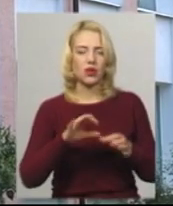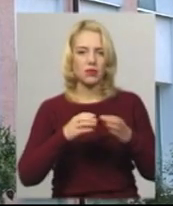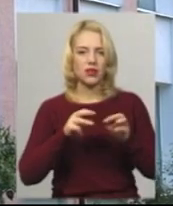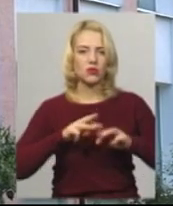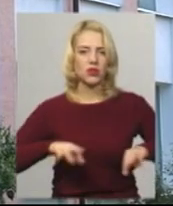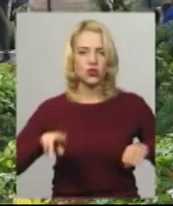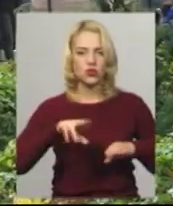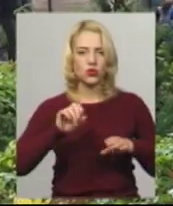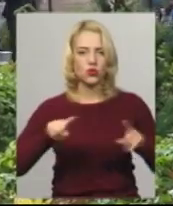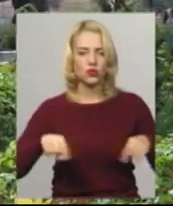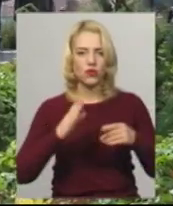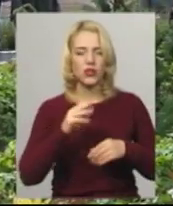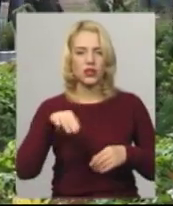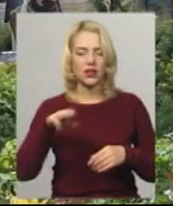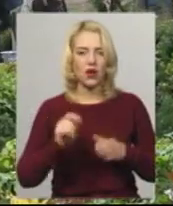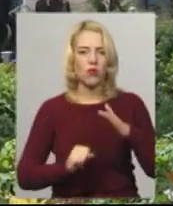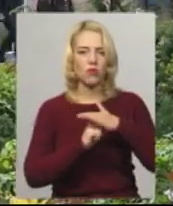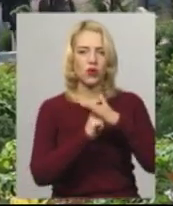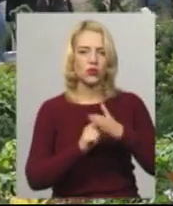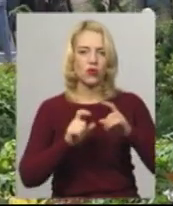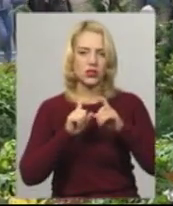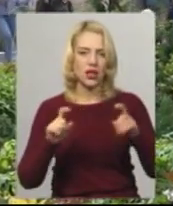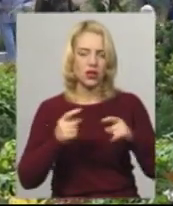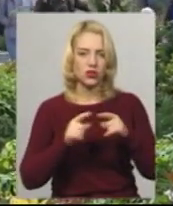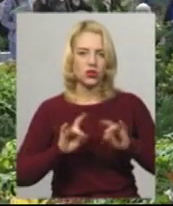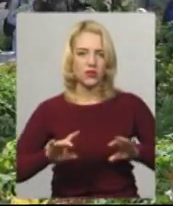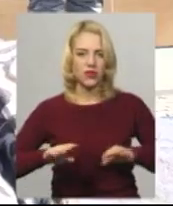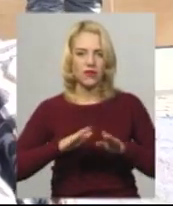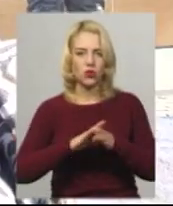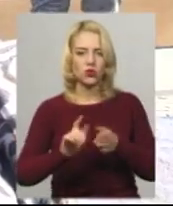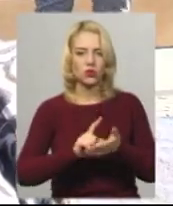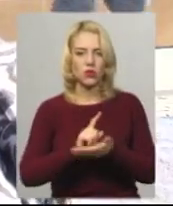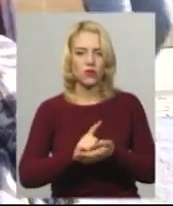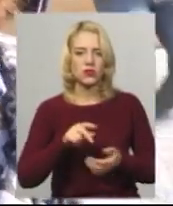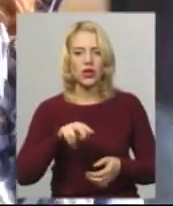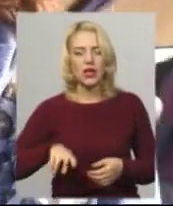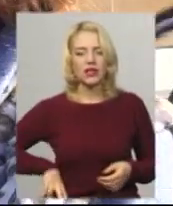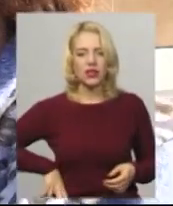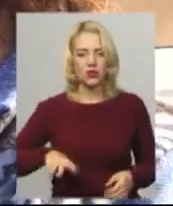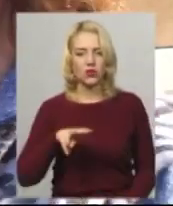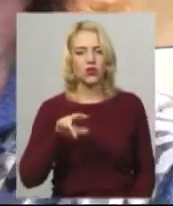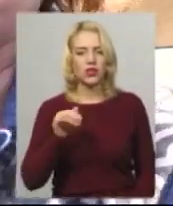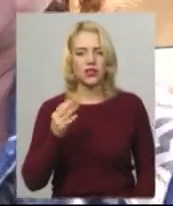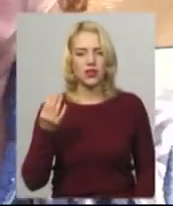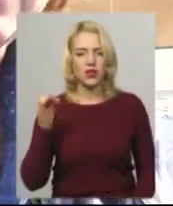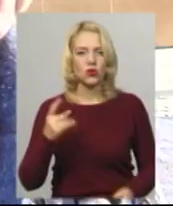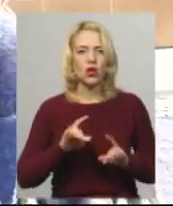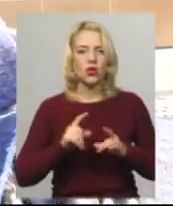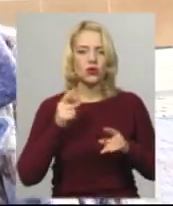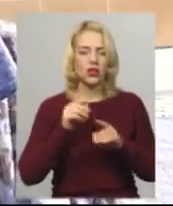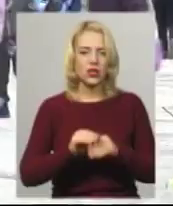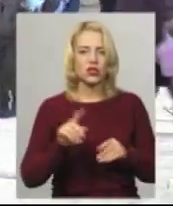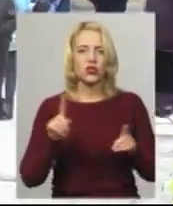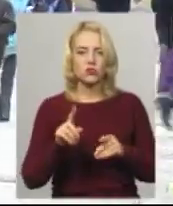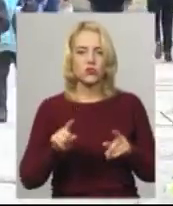міністрів щодо утворення ВТГ опорного закладу, розповідає виконувачка обов'язків директора ліцею Валентина Буднар. Додає, створюють всі